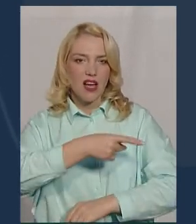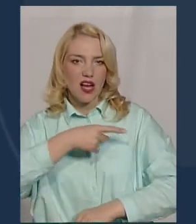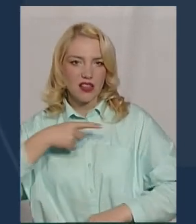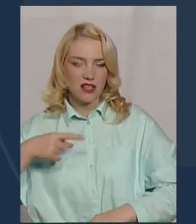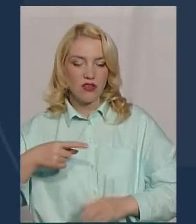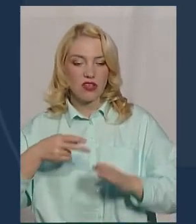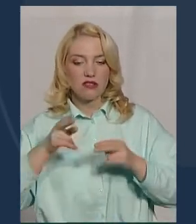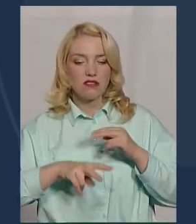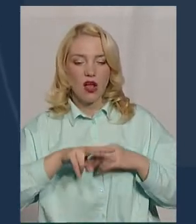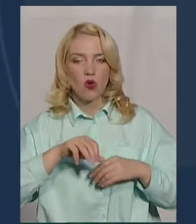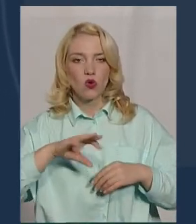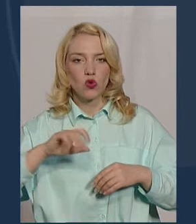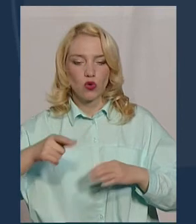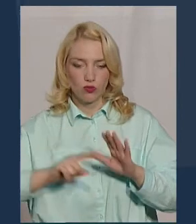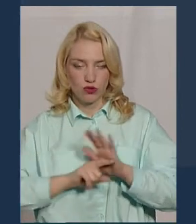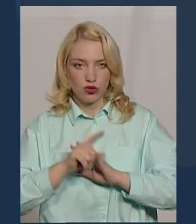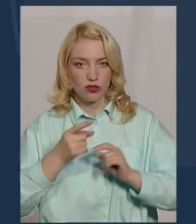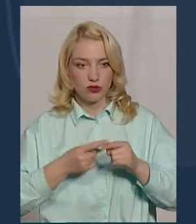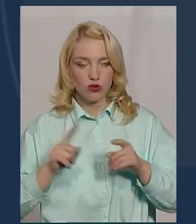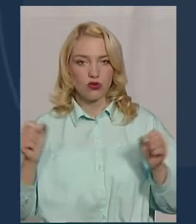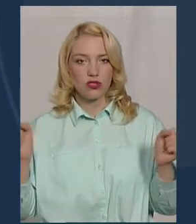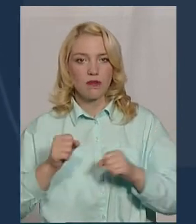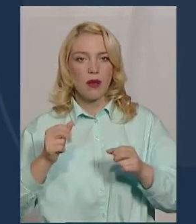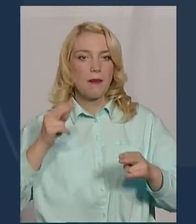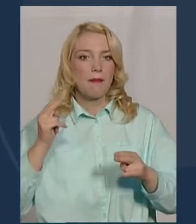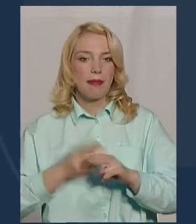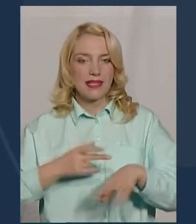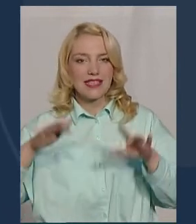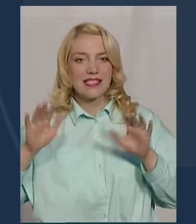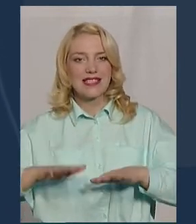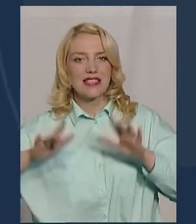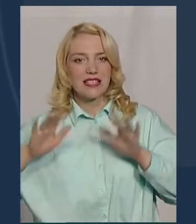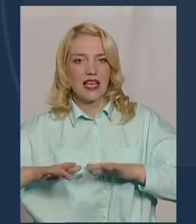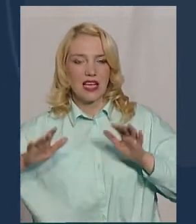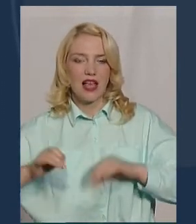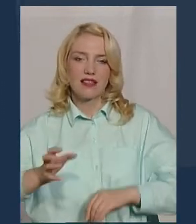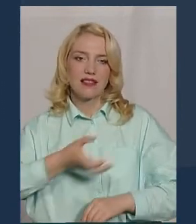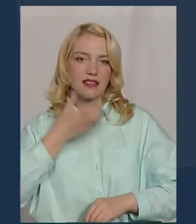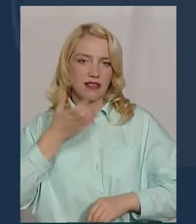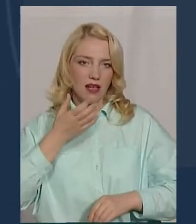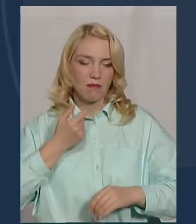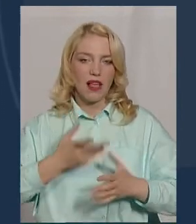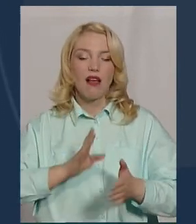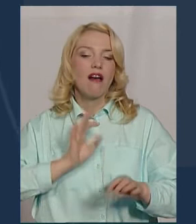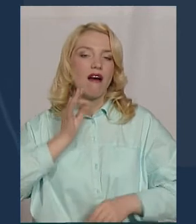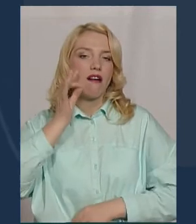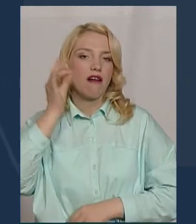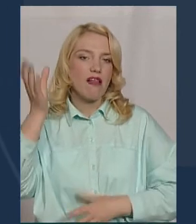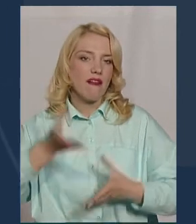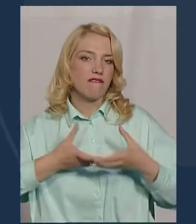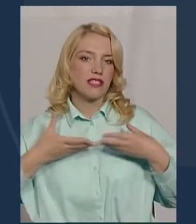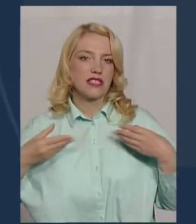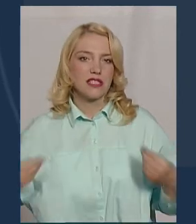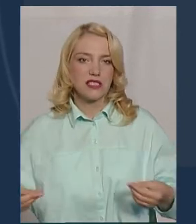лютого. Почалося з того, що в нас зима була безсніжна і тепла. Рання весна спровокувала